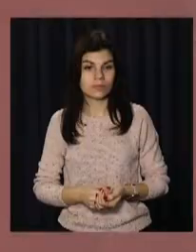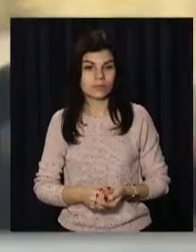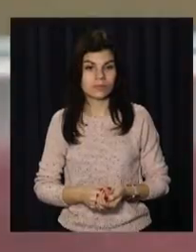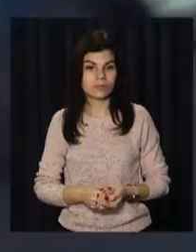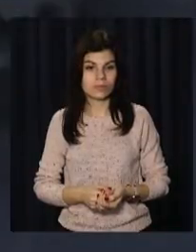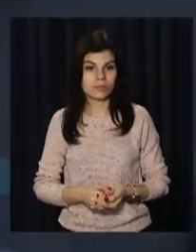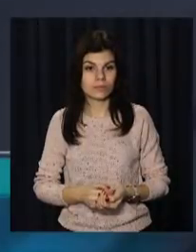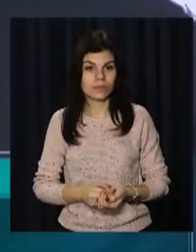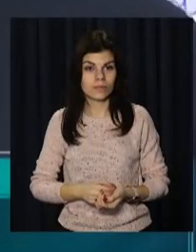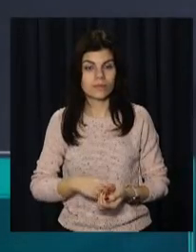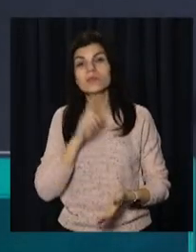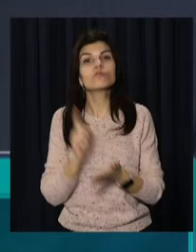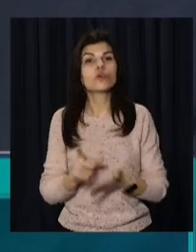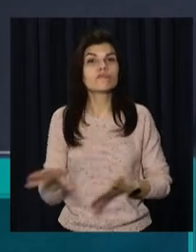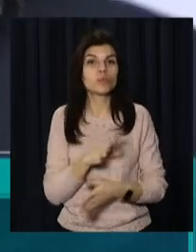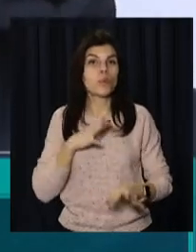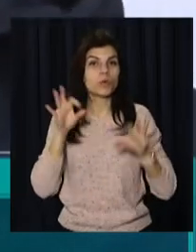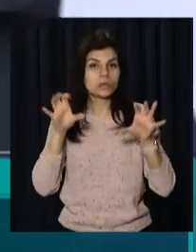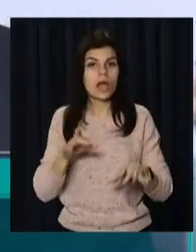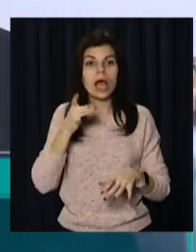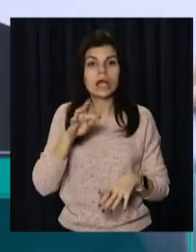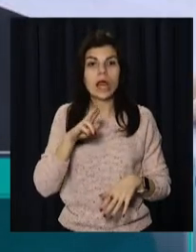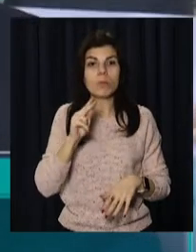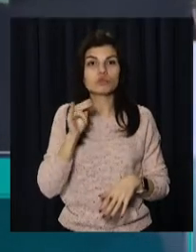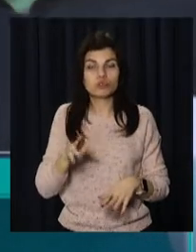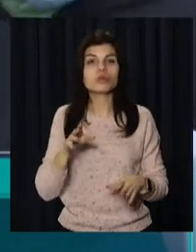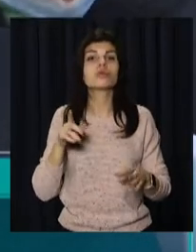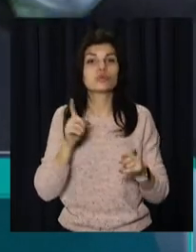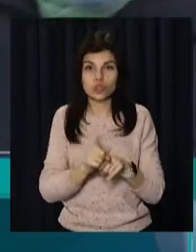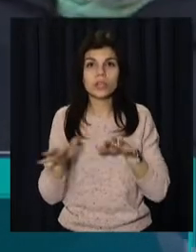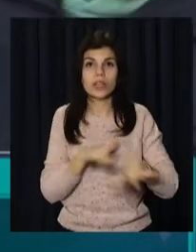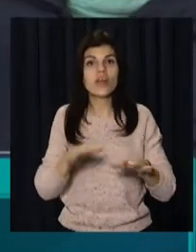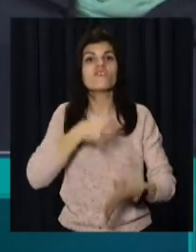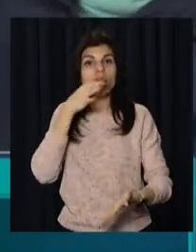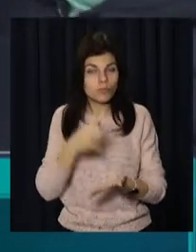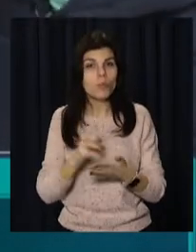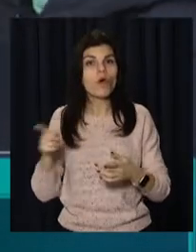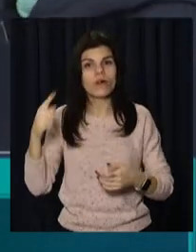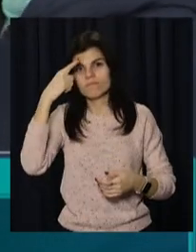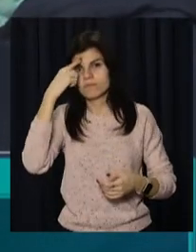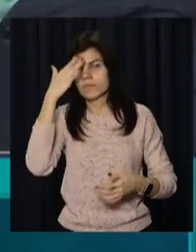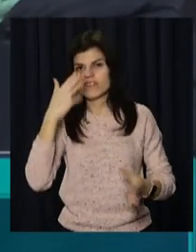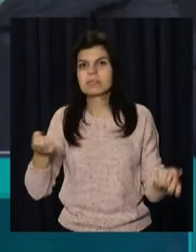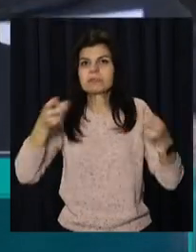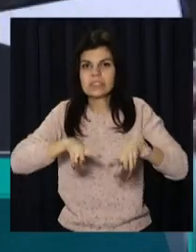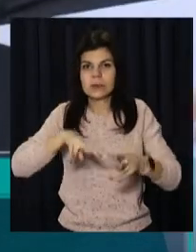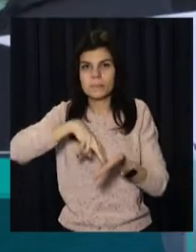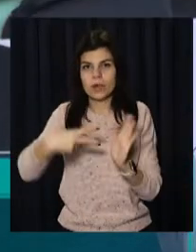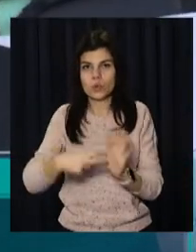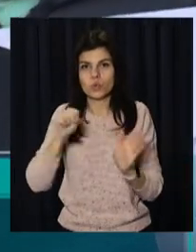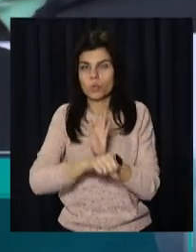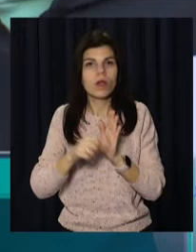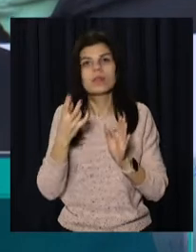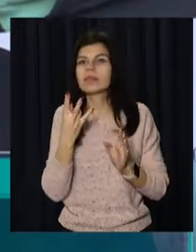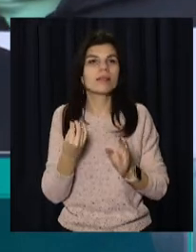Все має бути по закону. Рябчук повинен відповісти за свої дії. Це наумисне було б виство, не останні